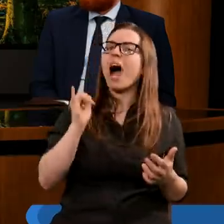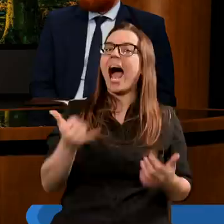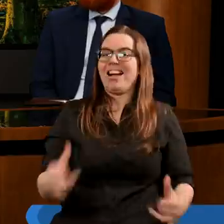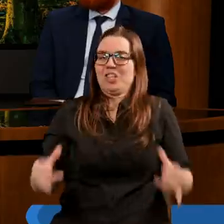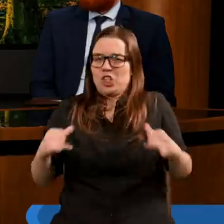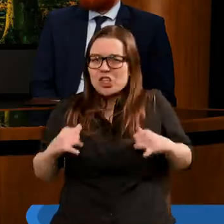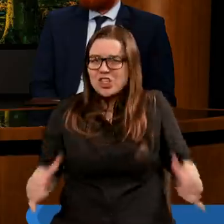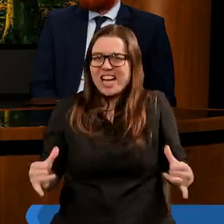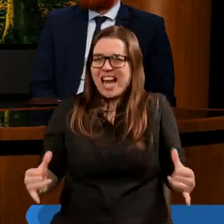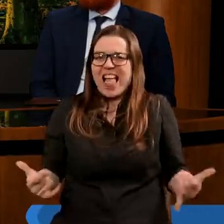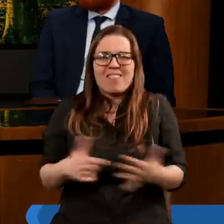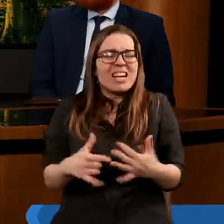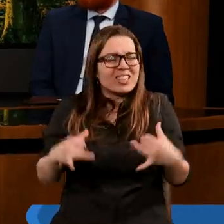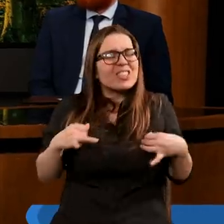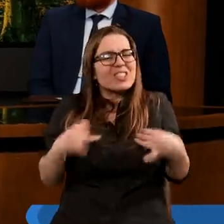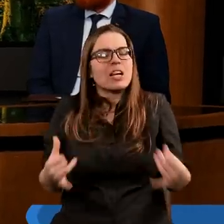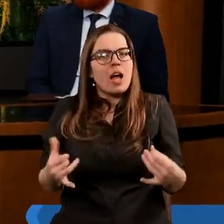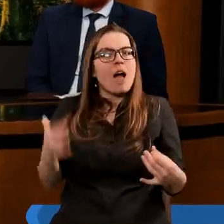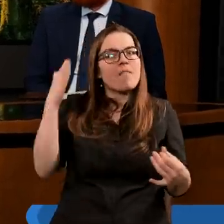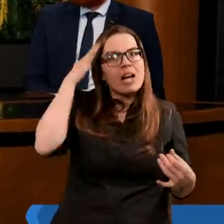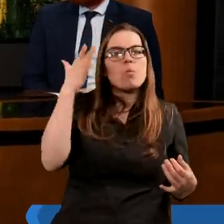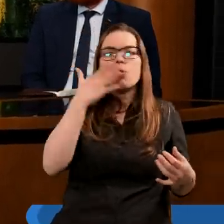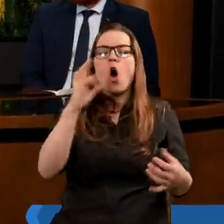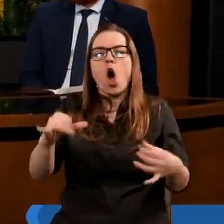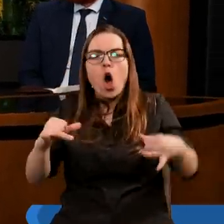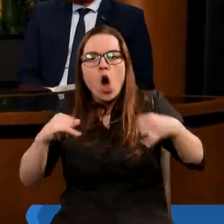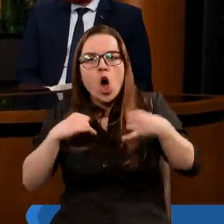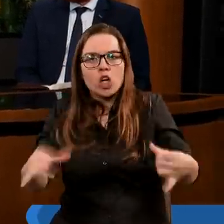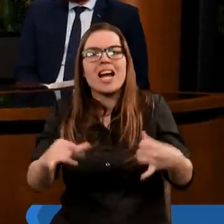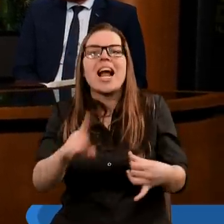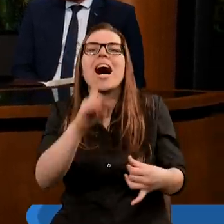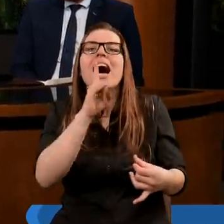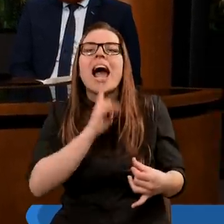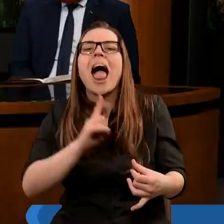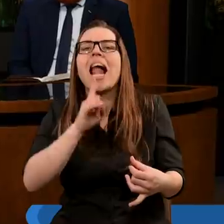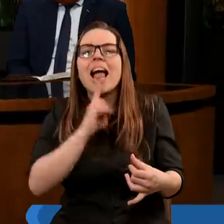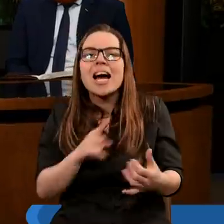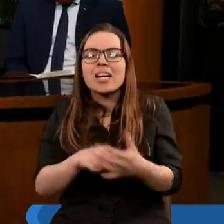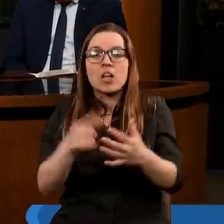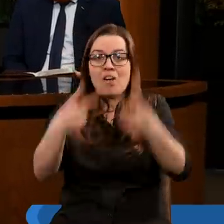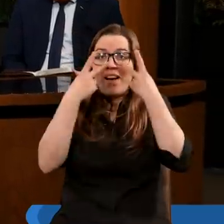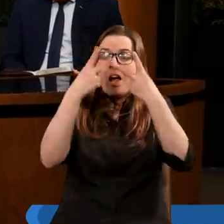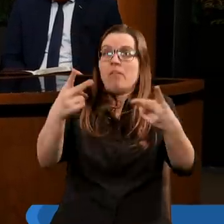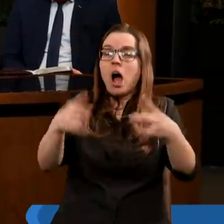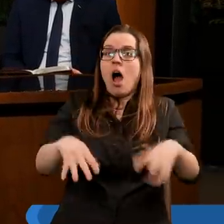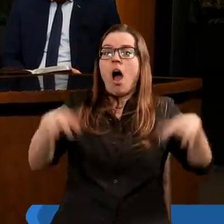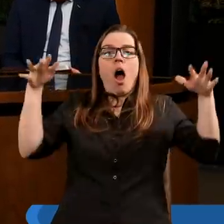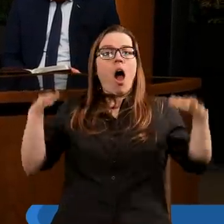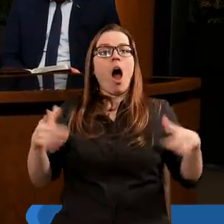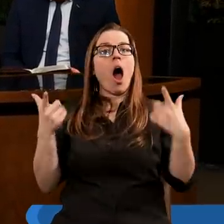sile. Tym razem będziemy wiedzieli, że mówimy o sile religijnej, na którą wszyscy będą patrzeć i